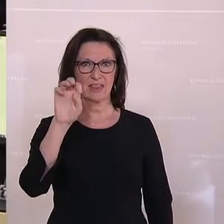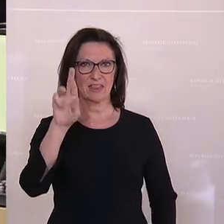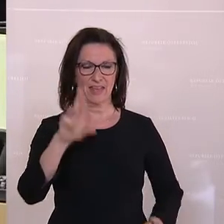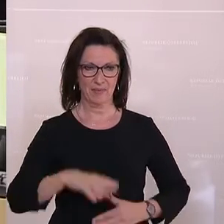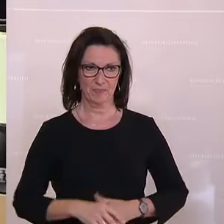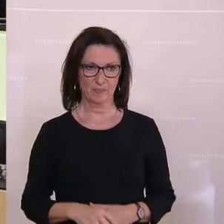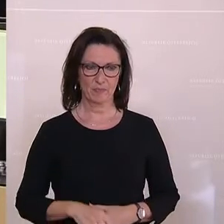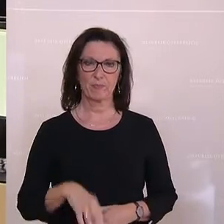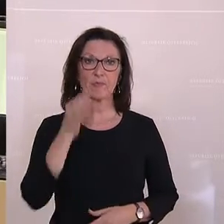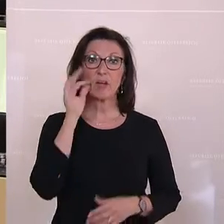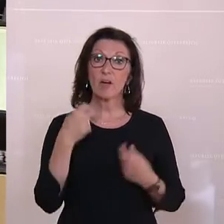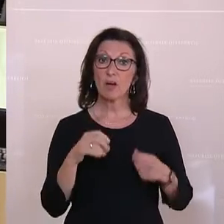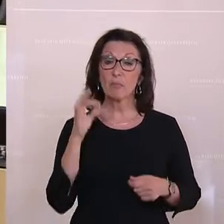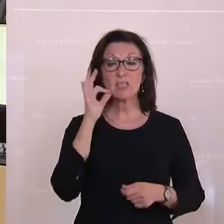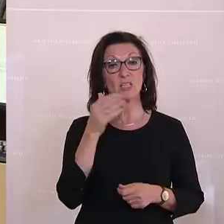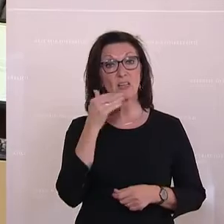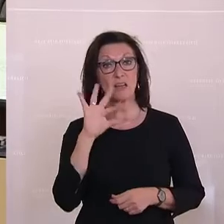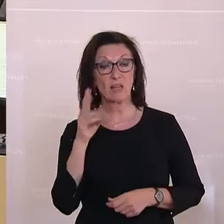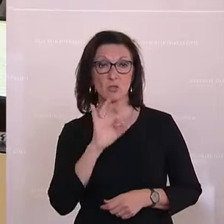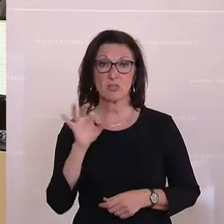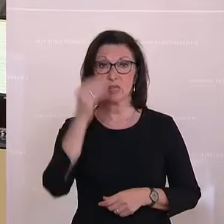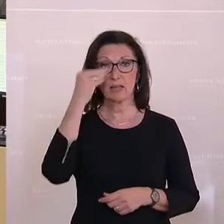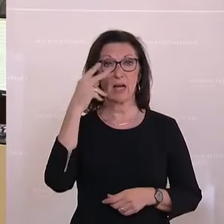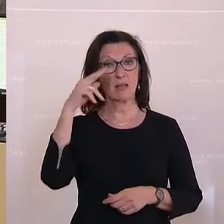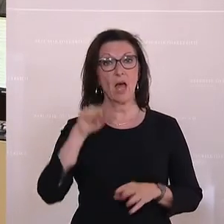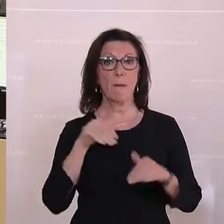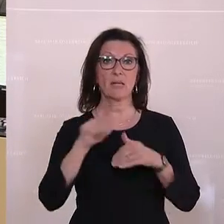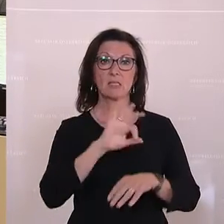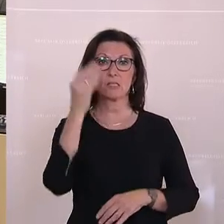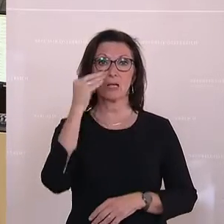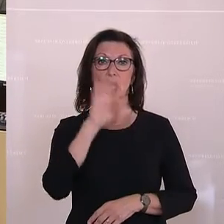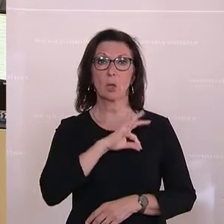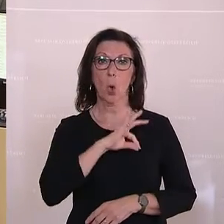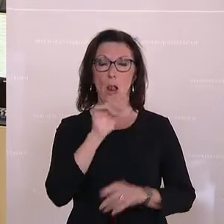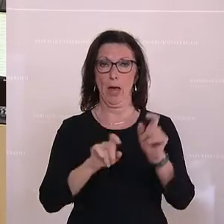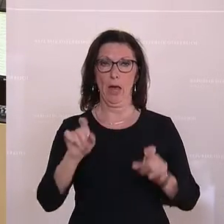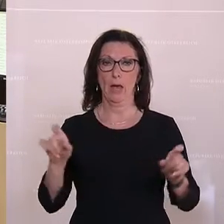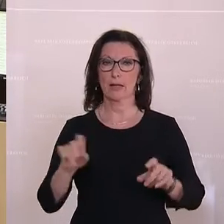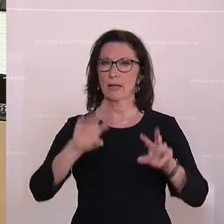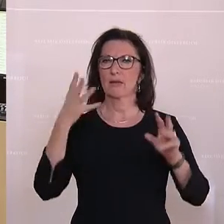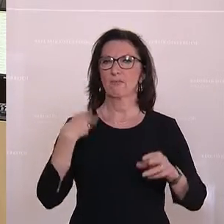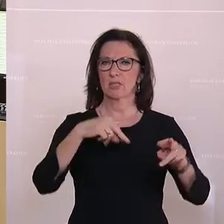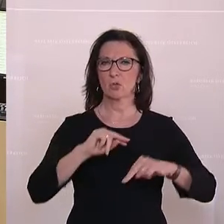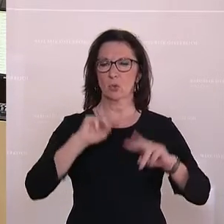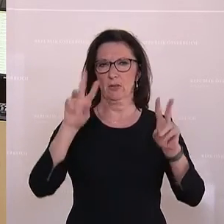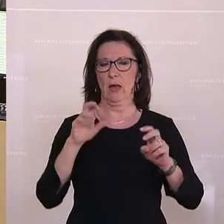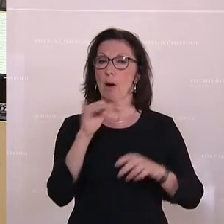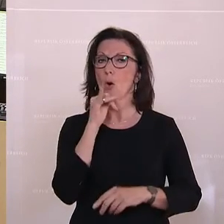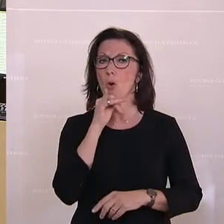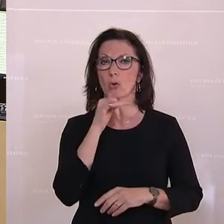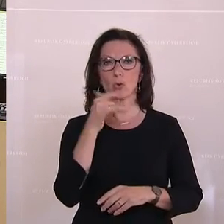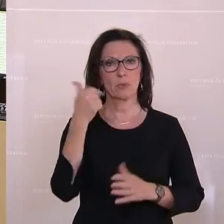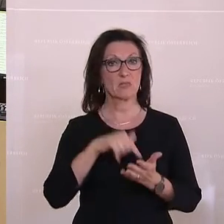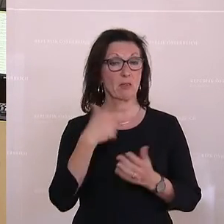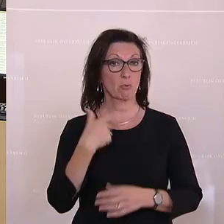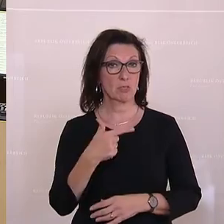Universitäten in den kommenden beiden Jahren geben. Und die Fachhochschulen werden 2023 eine Erhöhung der Förderbeträge um